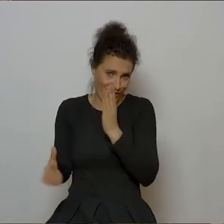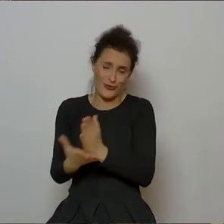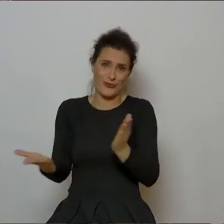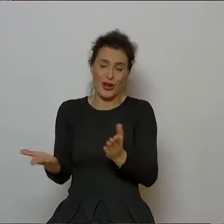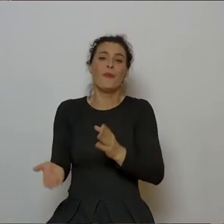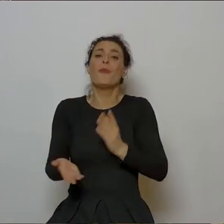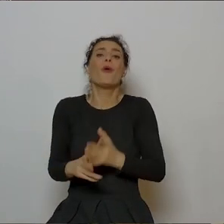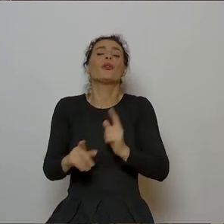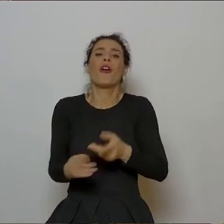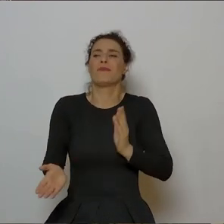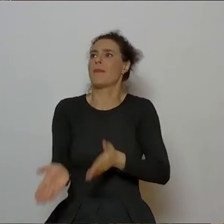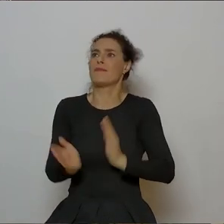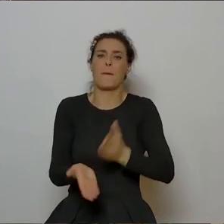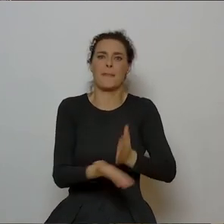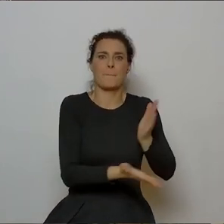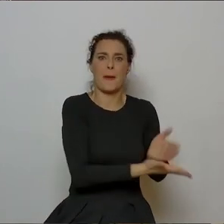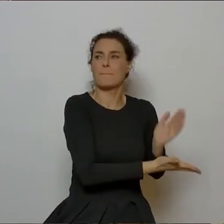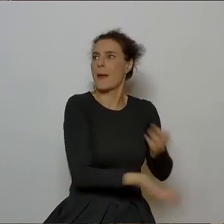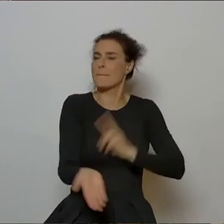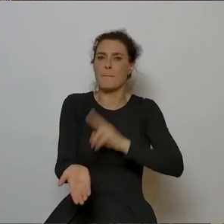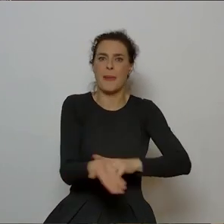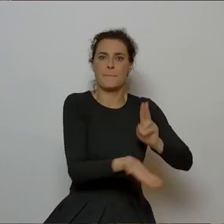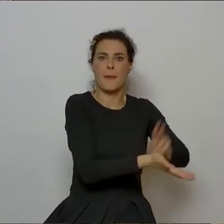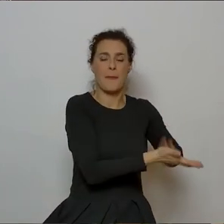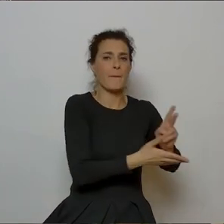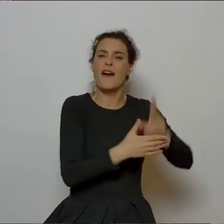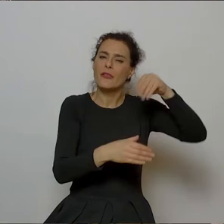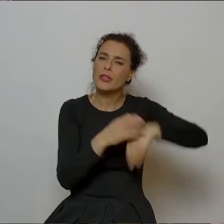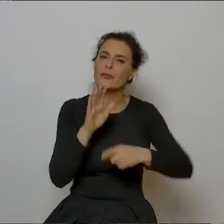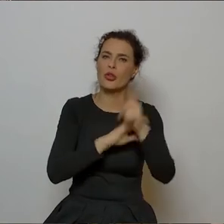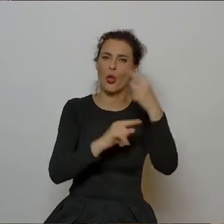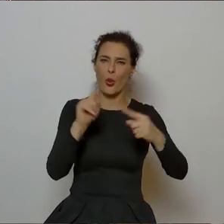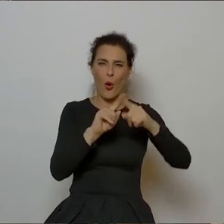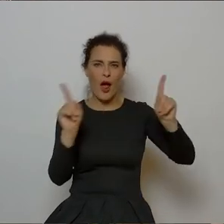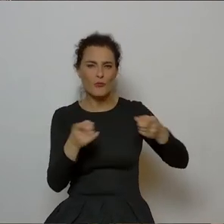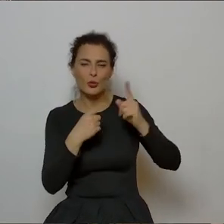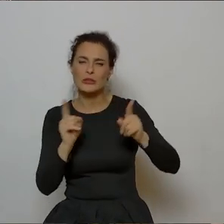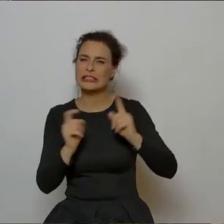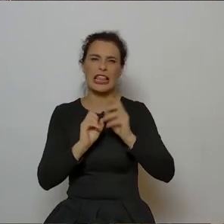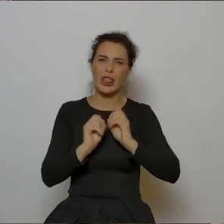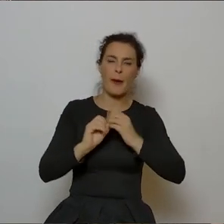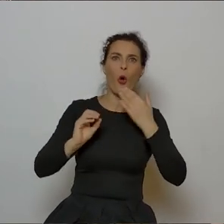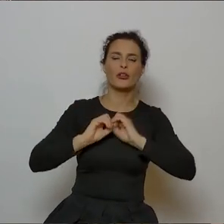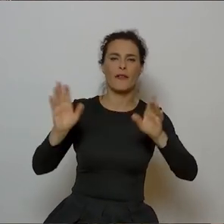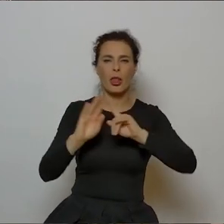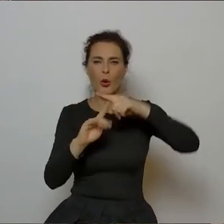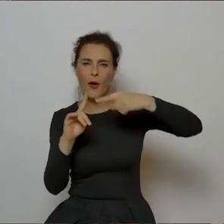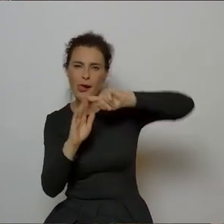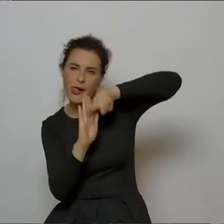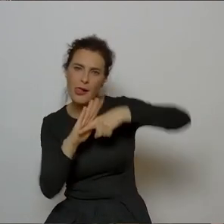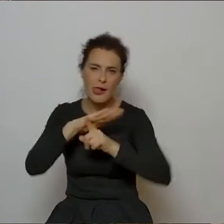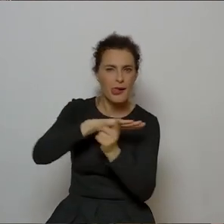to jest kwestia tylko odkrycia tej melodii. Czasem zawiłej, czasem właśnie taki w labiryncie. Tutaj jak panie